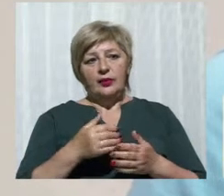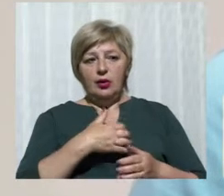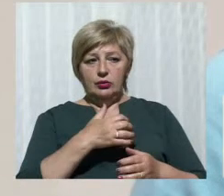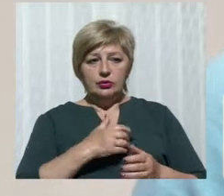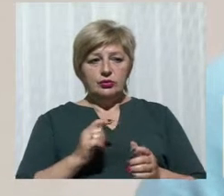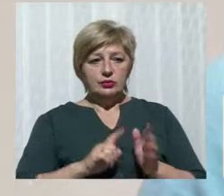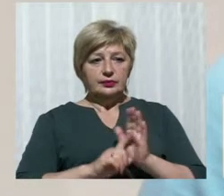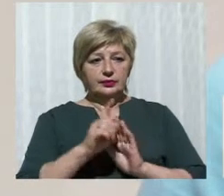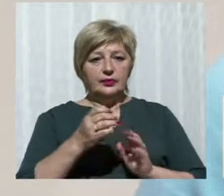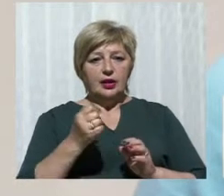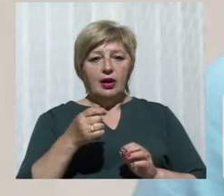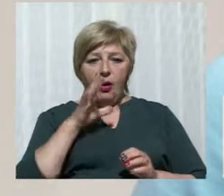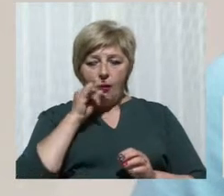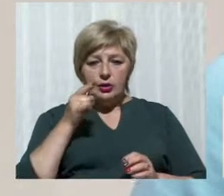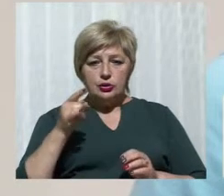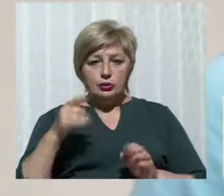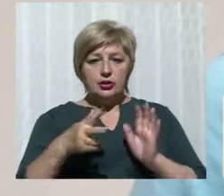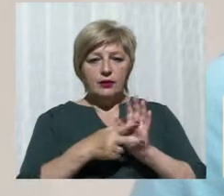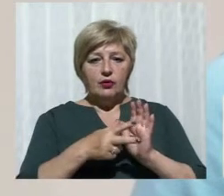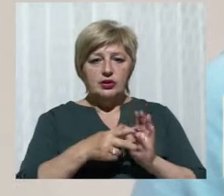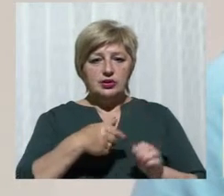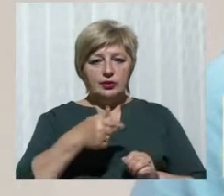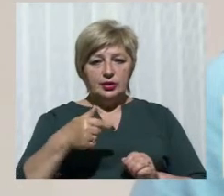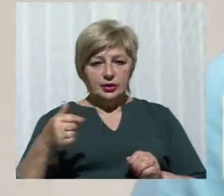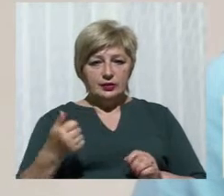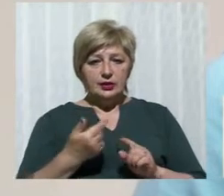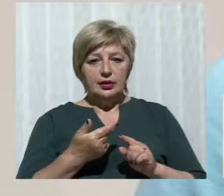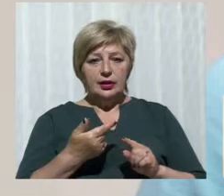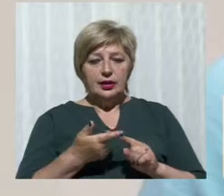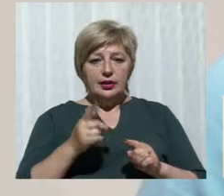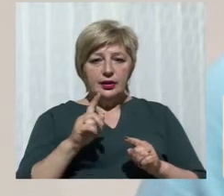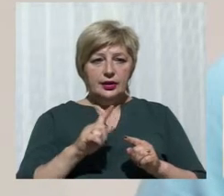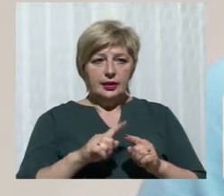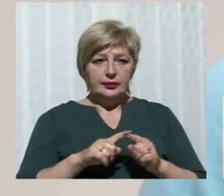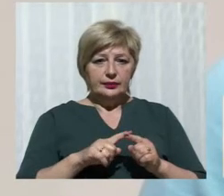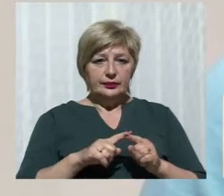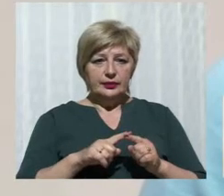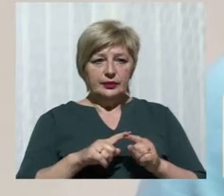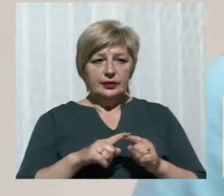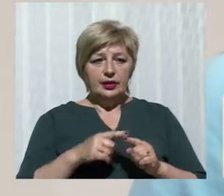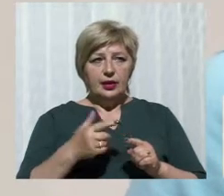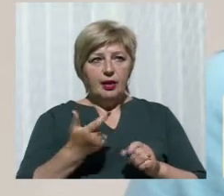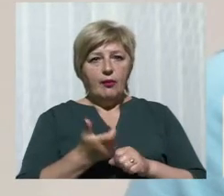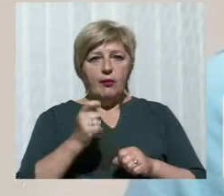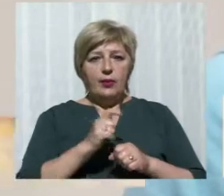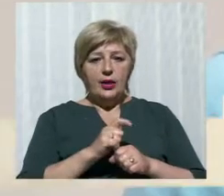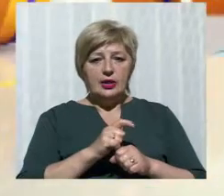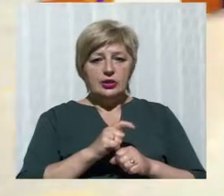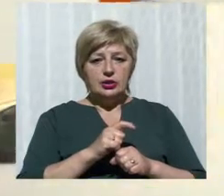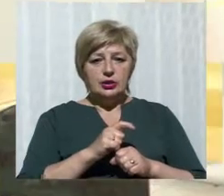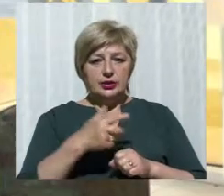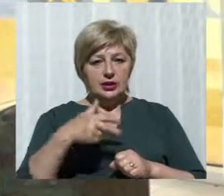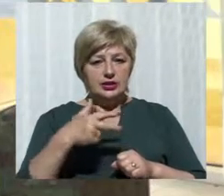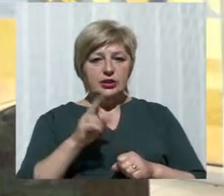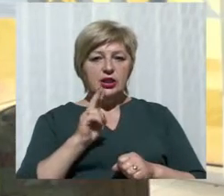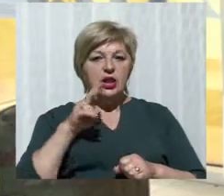І тільки на ті маршрути, які з порядка 30 км, це три маршрути, які їздять на селищі Таремське.